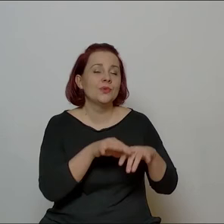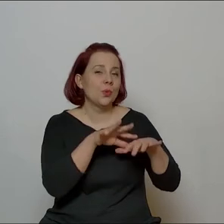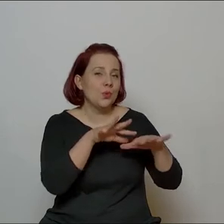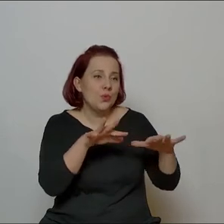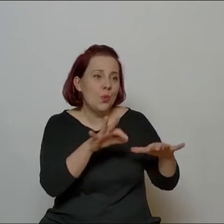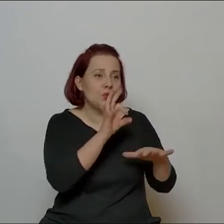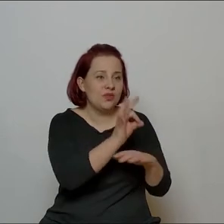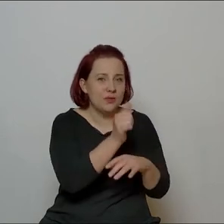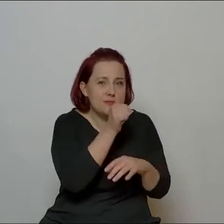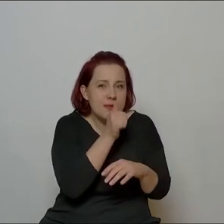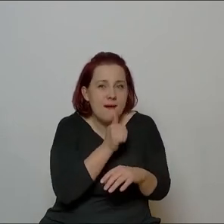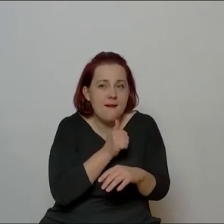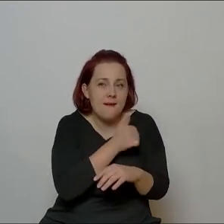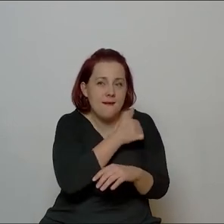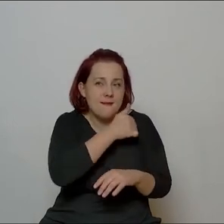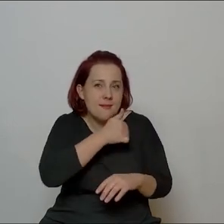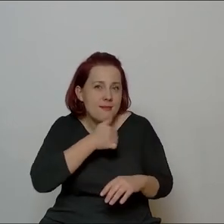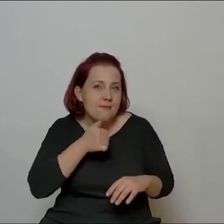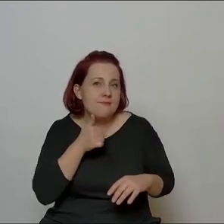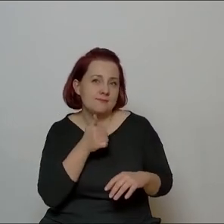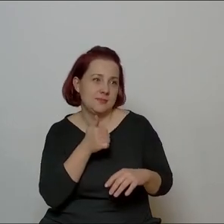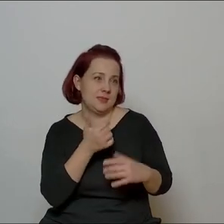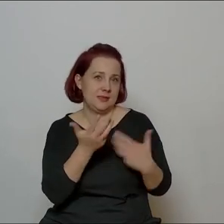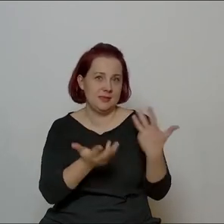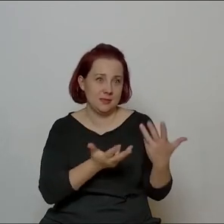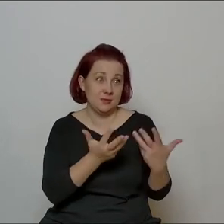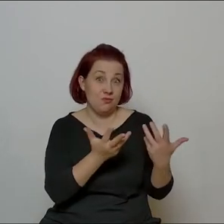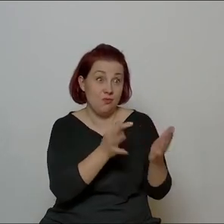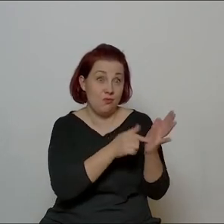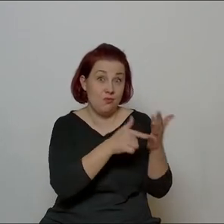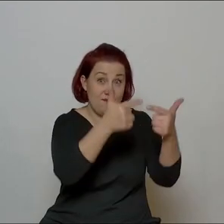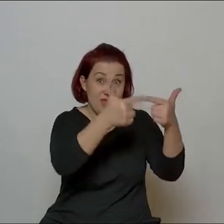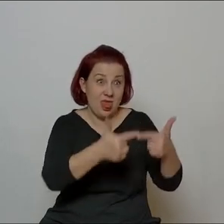którymi emanowały jego dzieła,